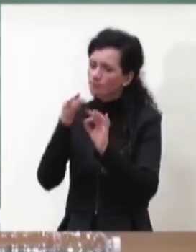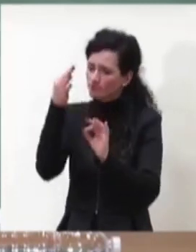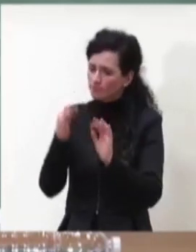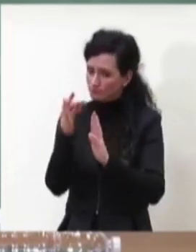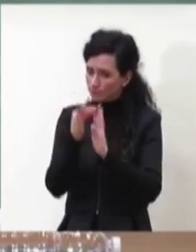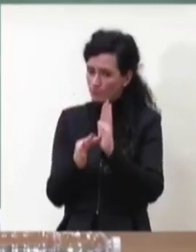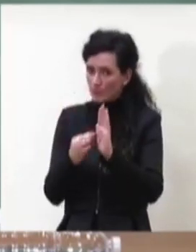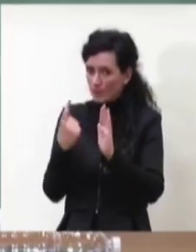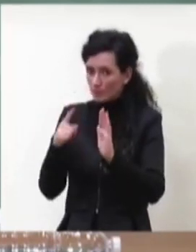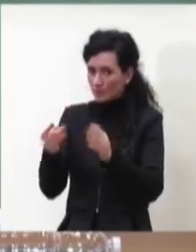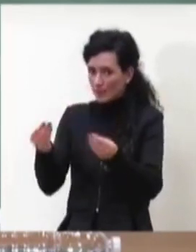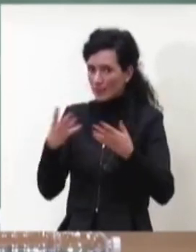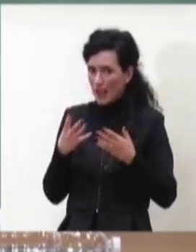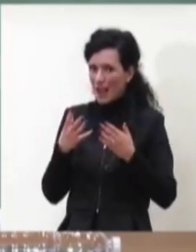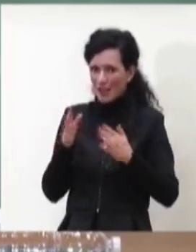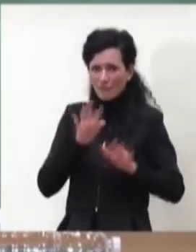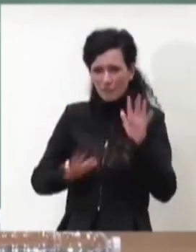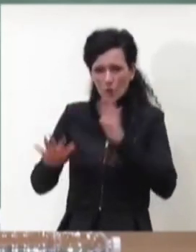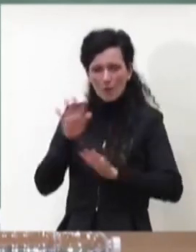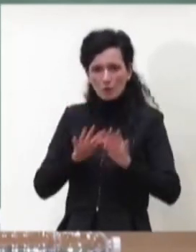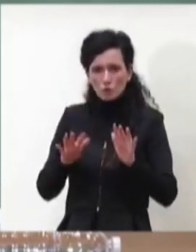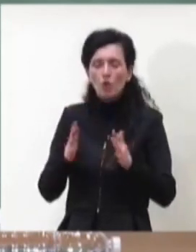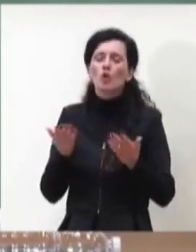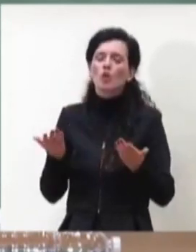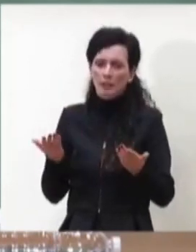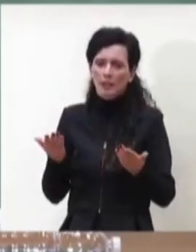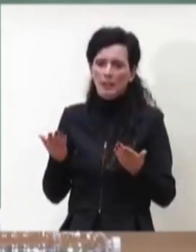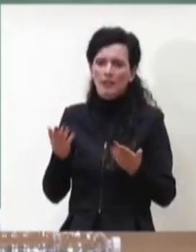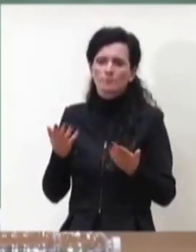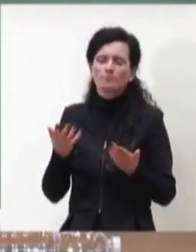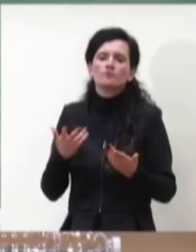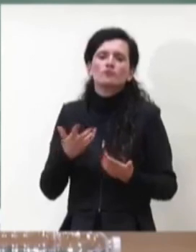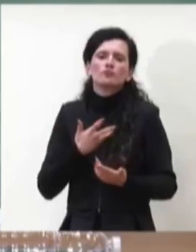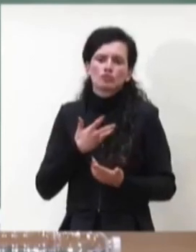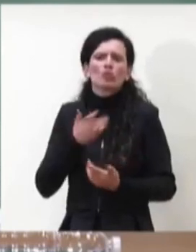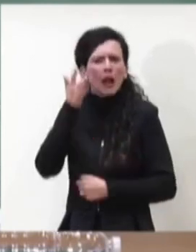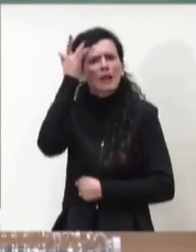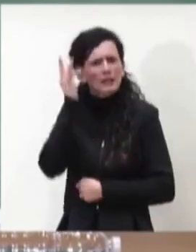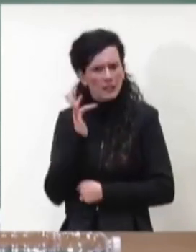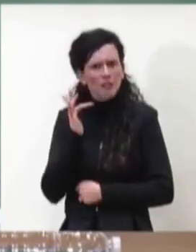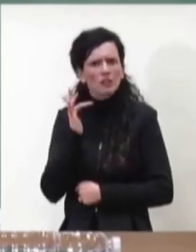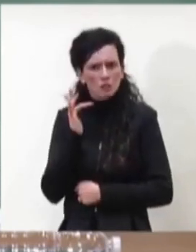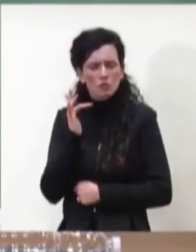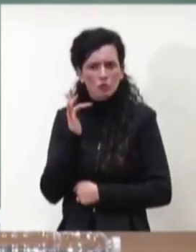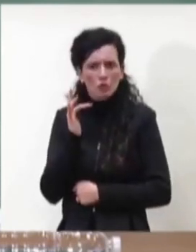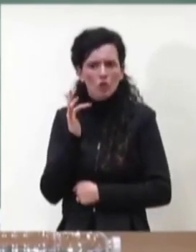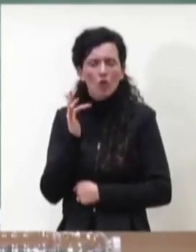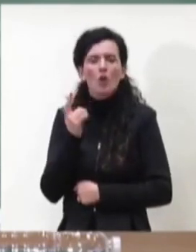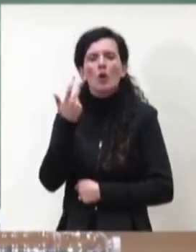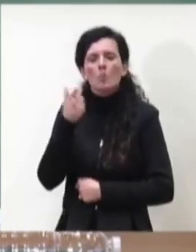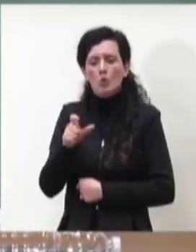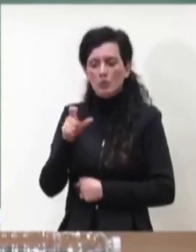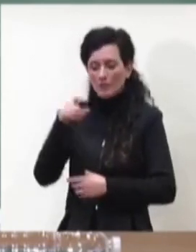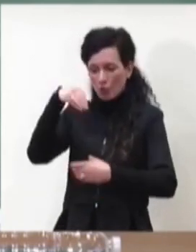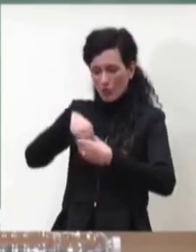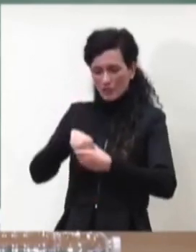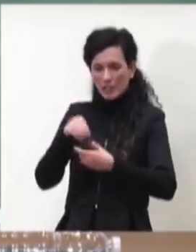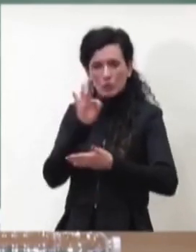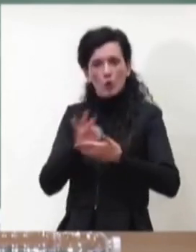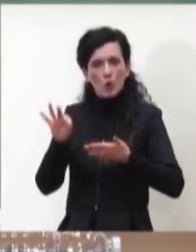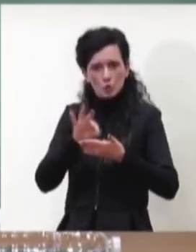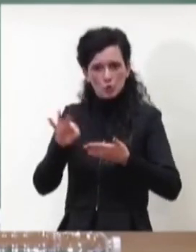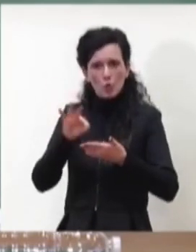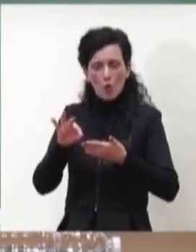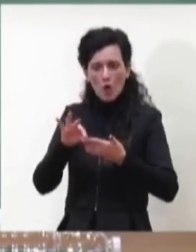come la fase nella quale è più probabile che c'è maggior rischio perché sappiamo che all'interno del contesto scolastico